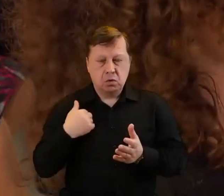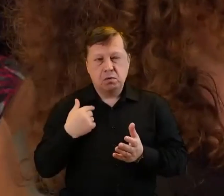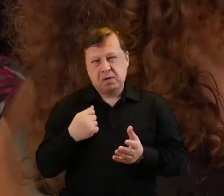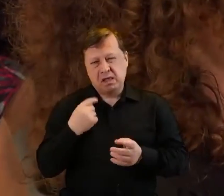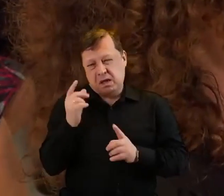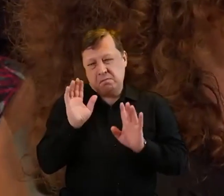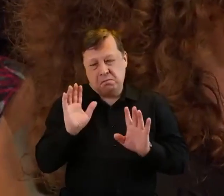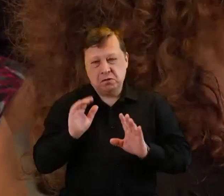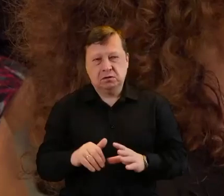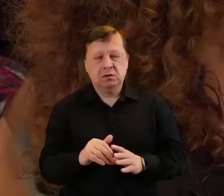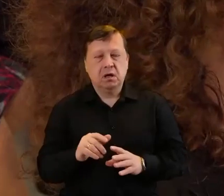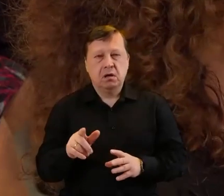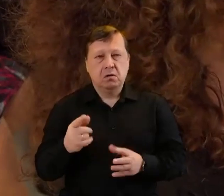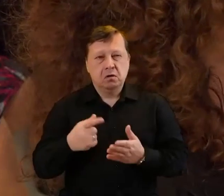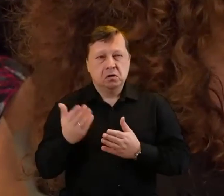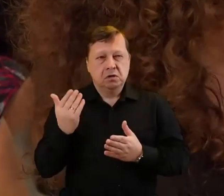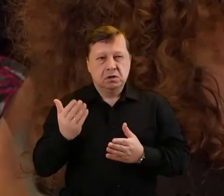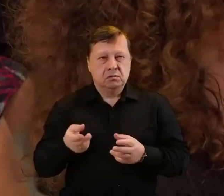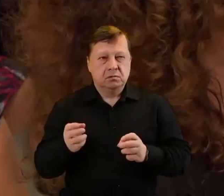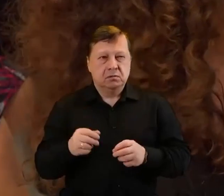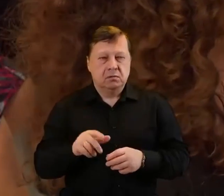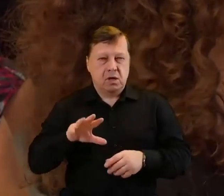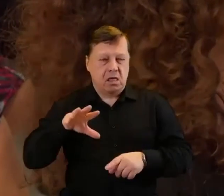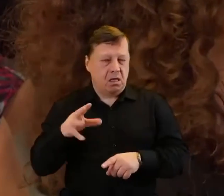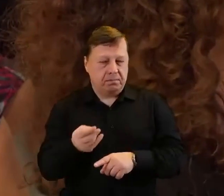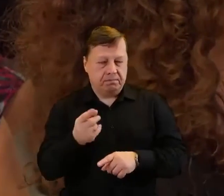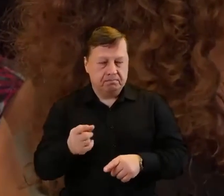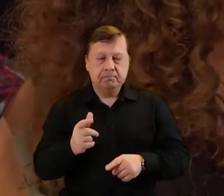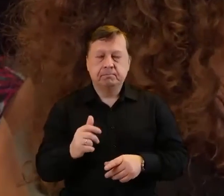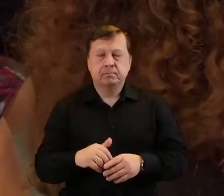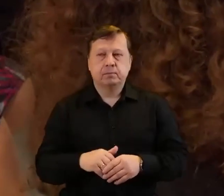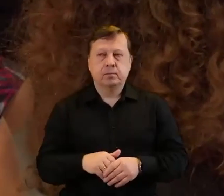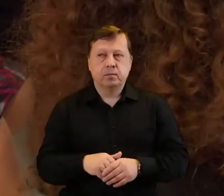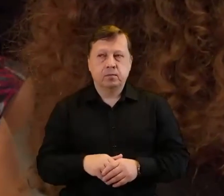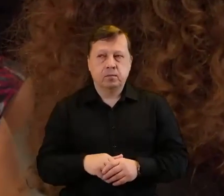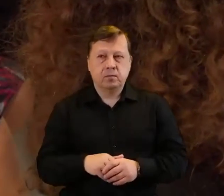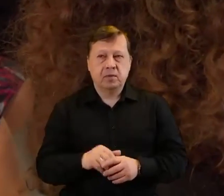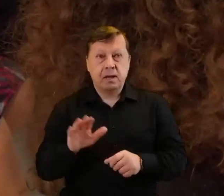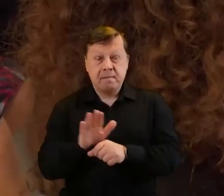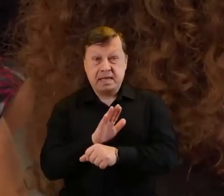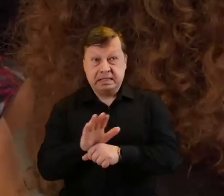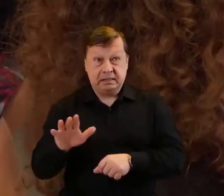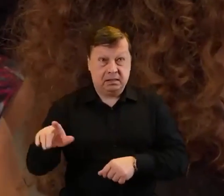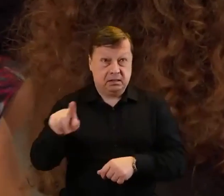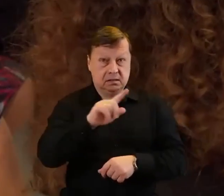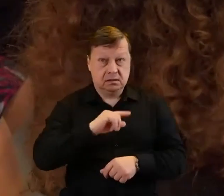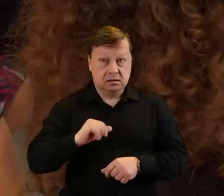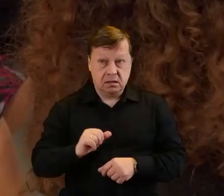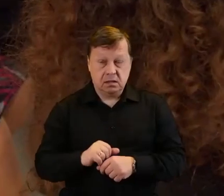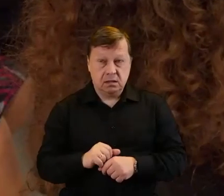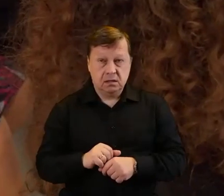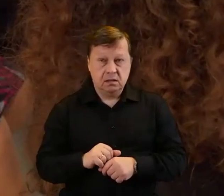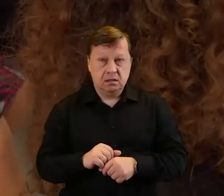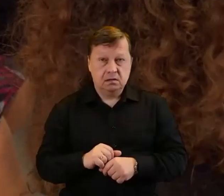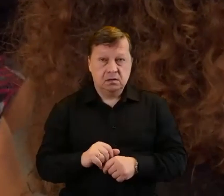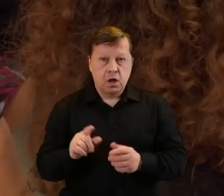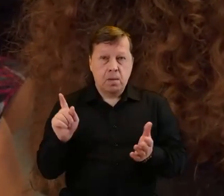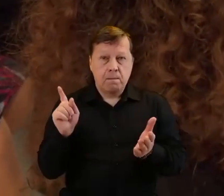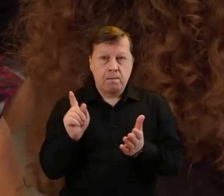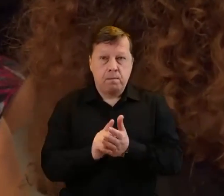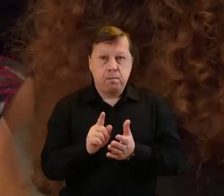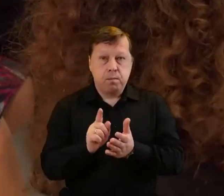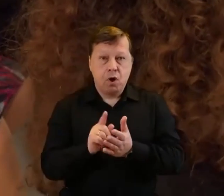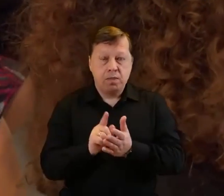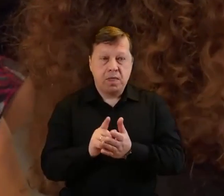zdaniem nietypowa rzecz, że przedsiębiorstwa uciekając od podatków myślą